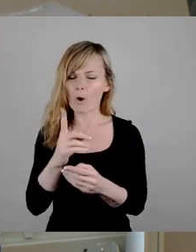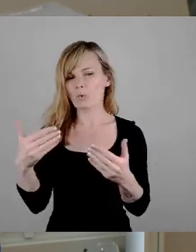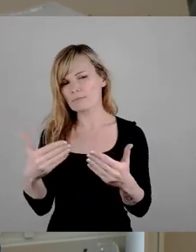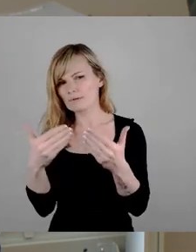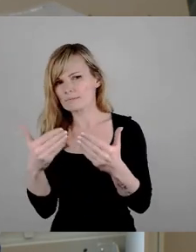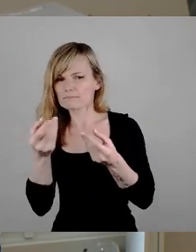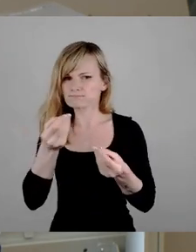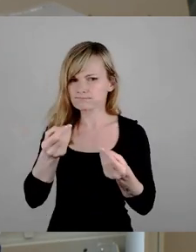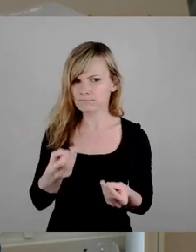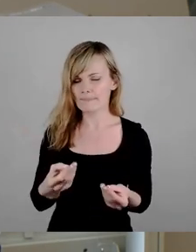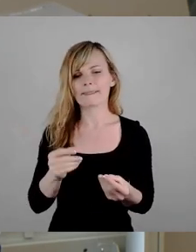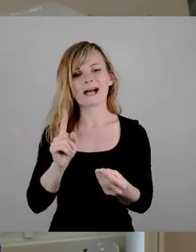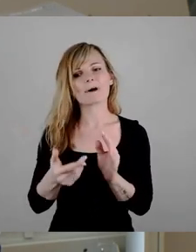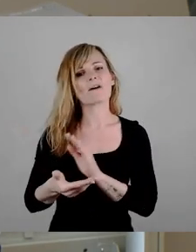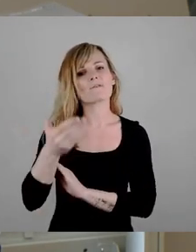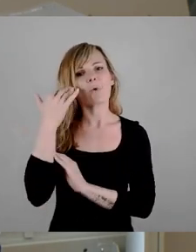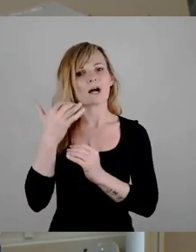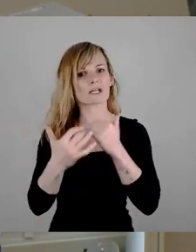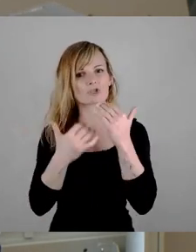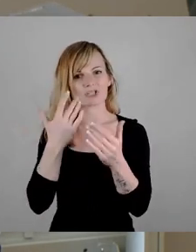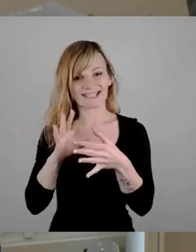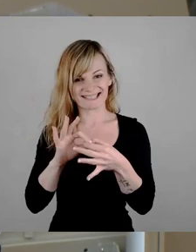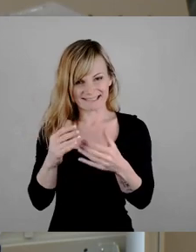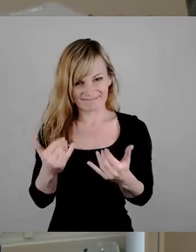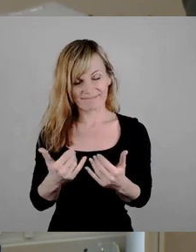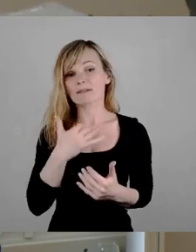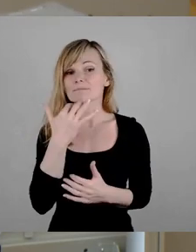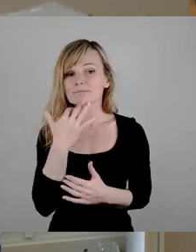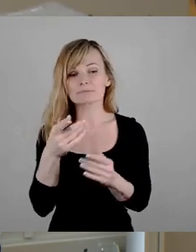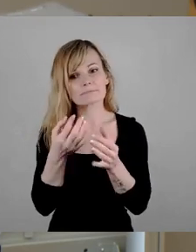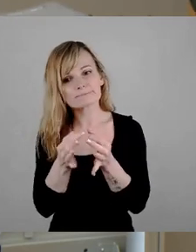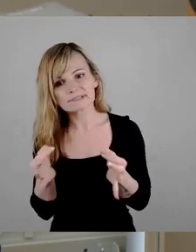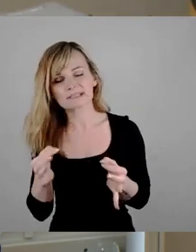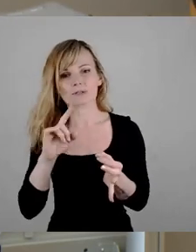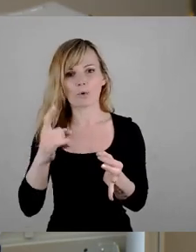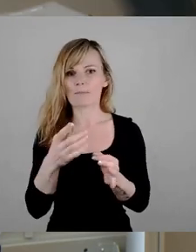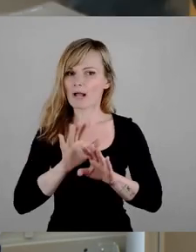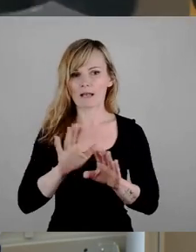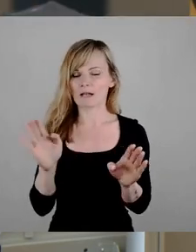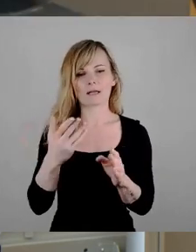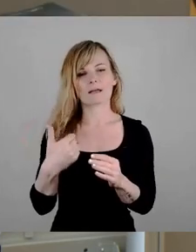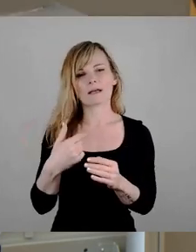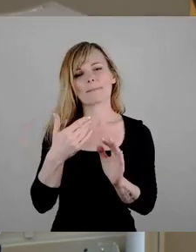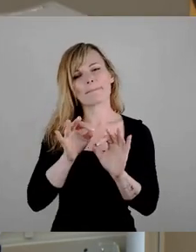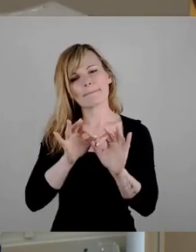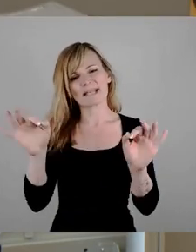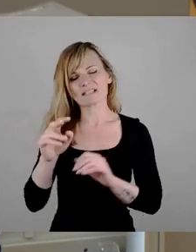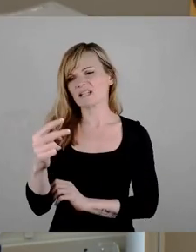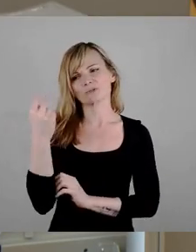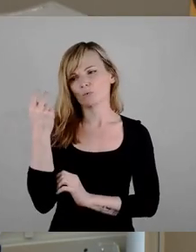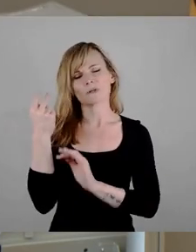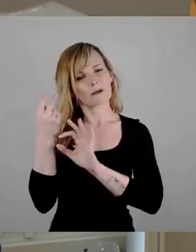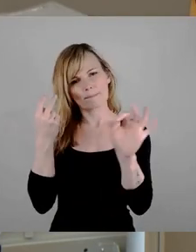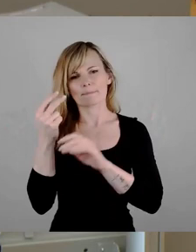Vorgeschichte sollten wir hier heute gar nicht so viele Worte verlieren, sondern wir sollten, glaube ich, eher ein Stück in die Zukunft schauen. Nämlich, um was geht es hier